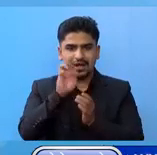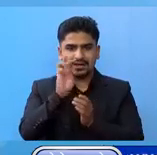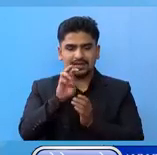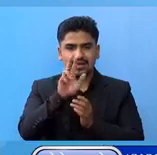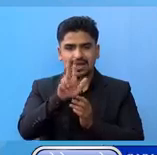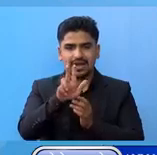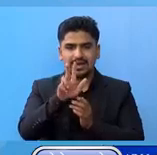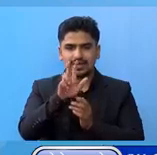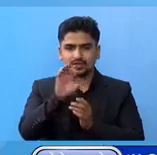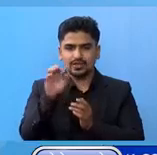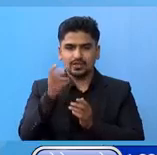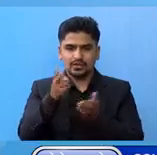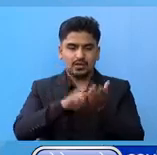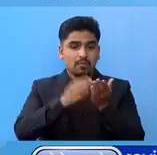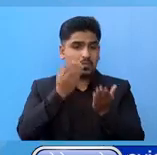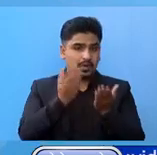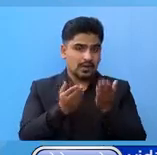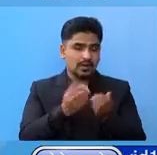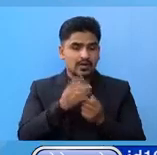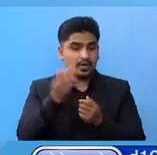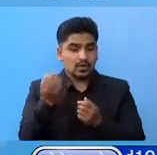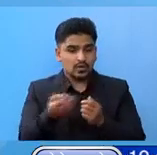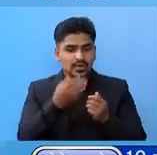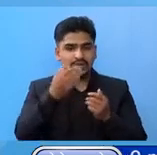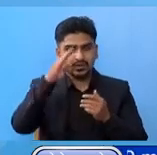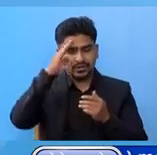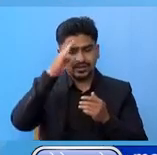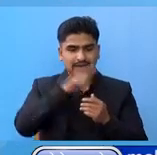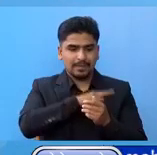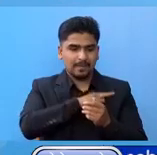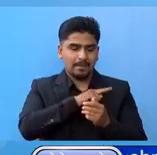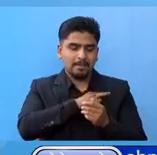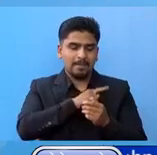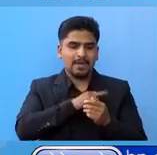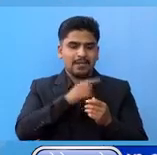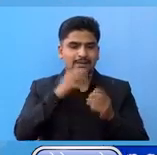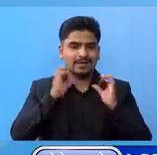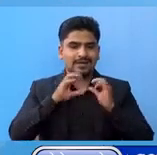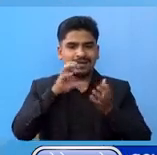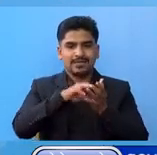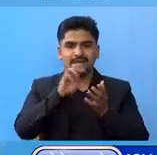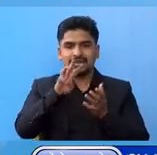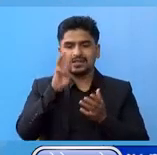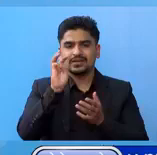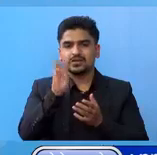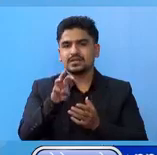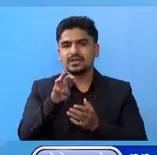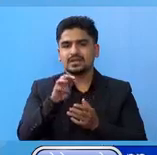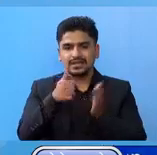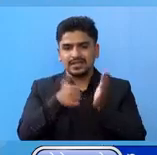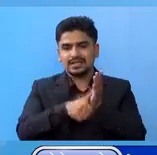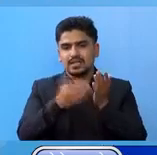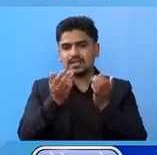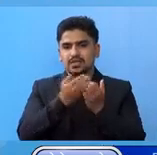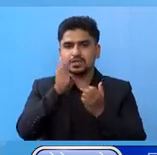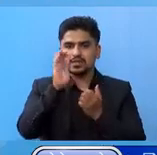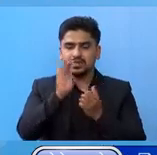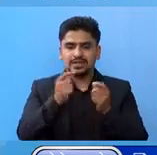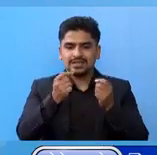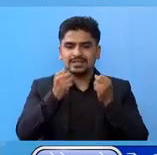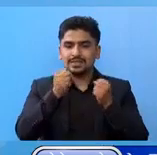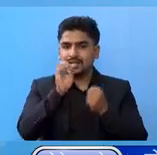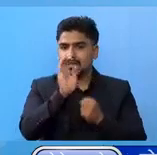आठ से थाप उन्न सक्चा नया सरकारी प्राइबेट ल्याब मा जम्मा 3000 टेस्ट गर्न सकने